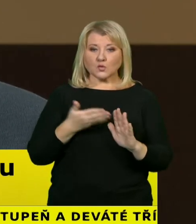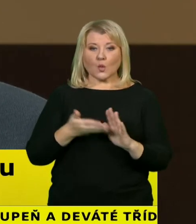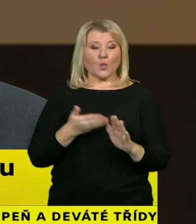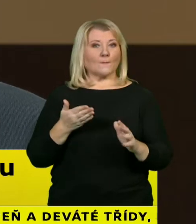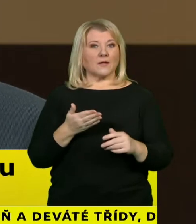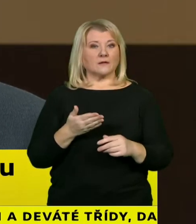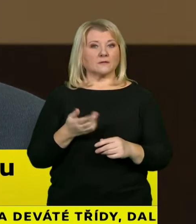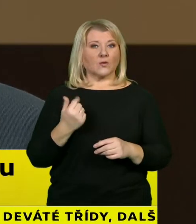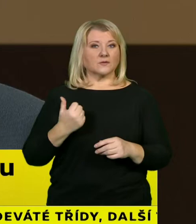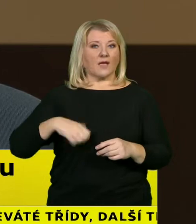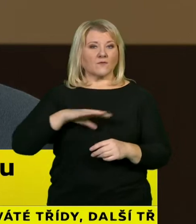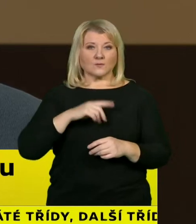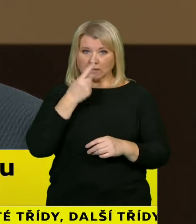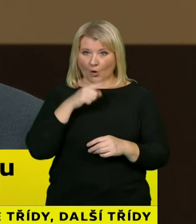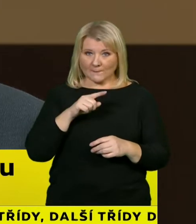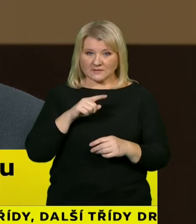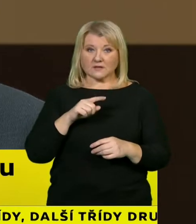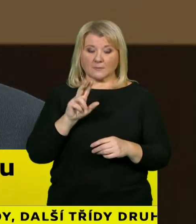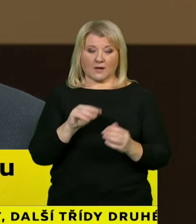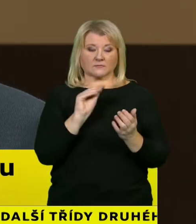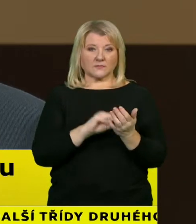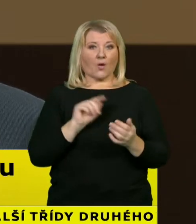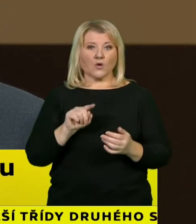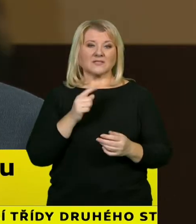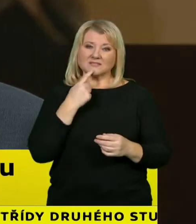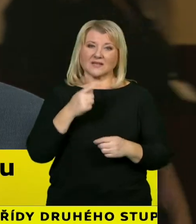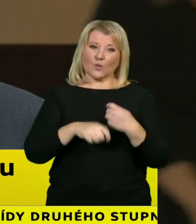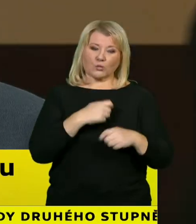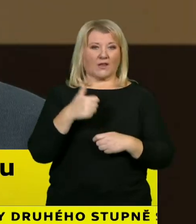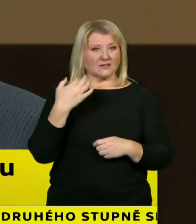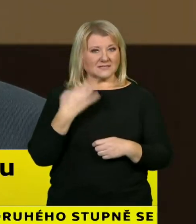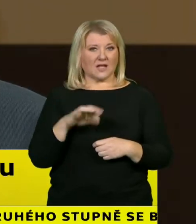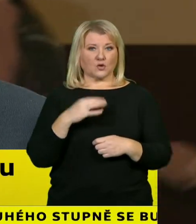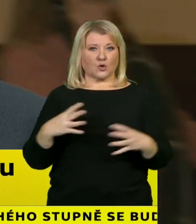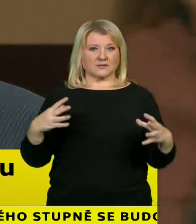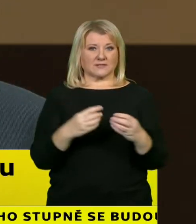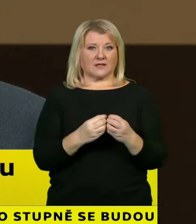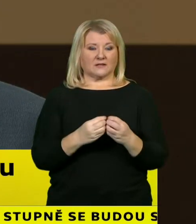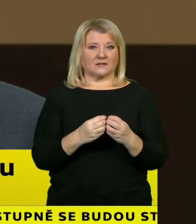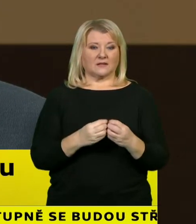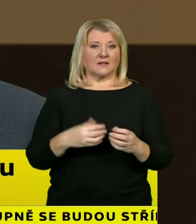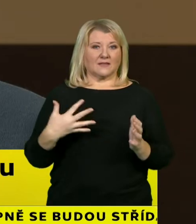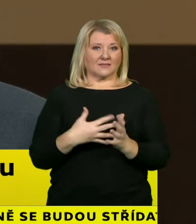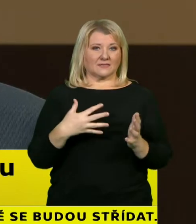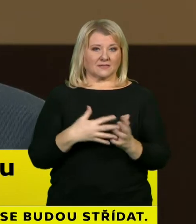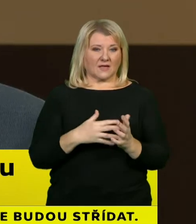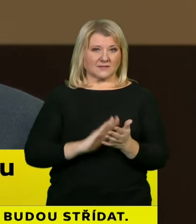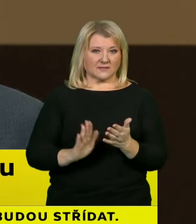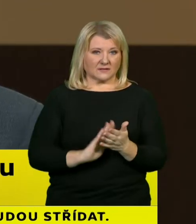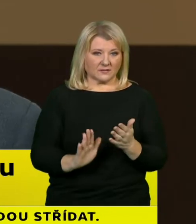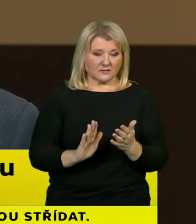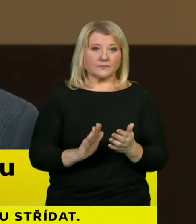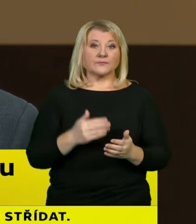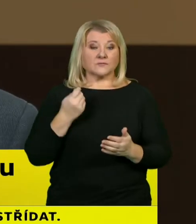Evropské komise, která se snaží sjednotit používání antigenních testů. Takže vždycky, když se objeví něco